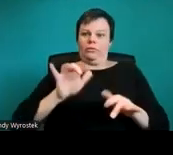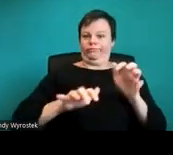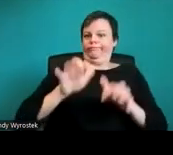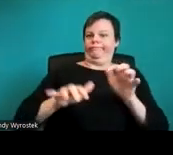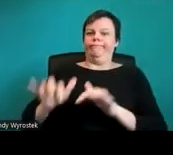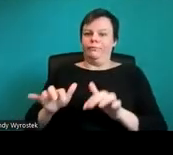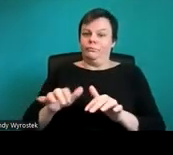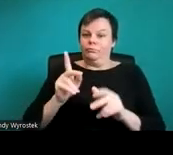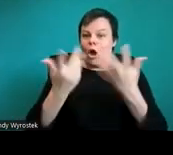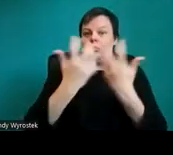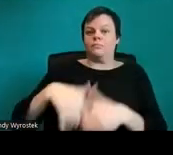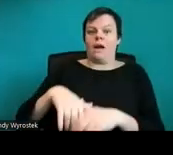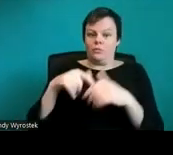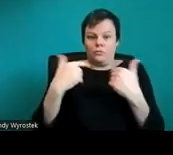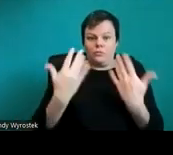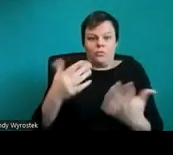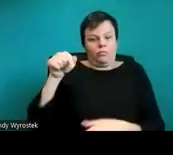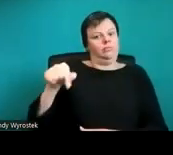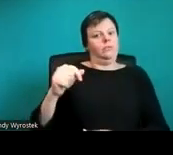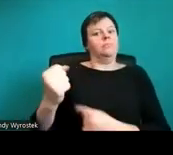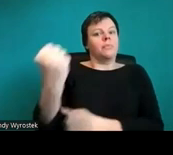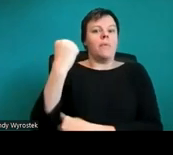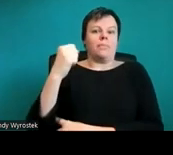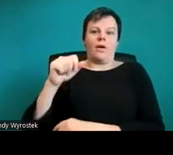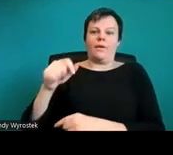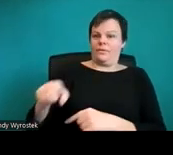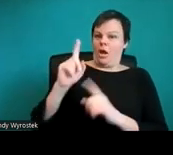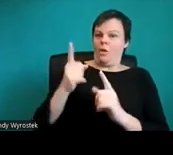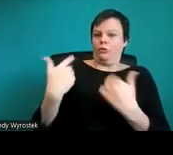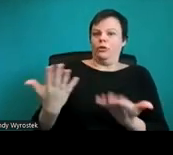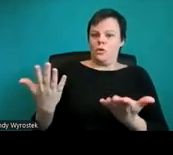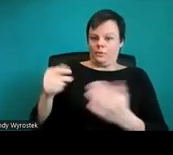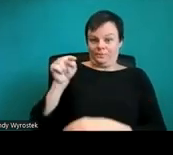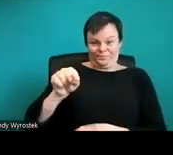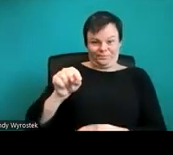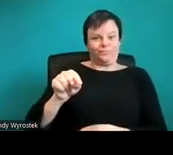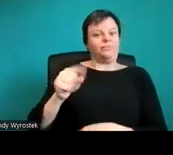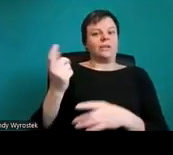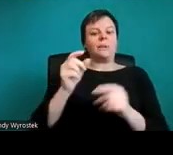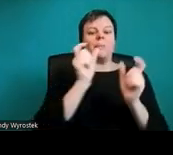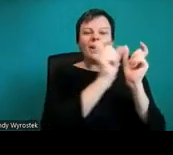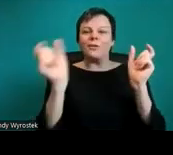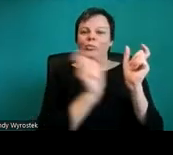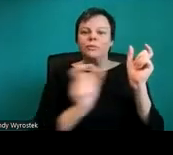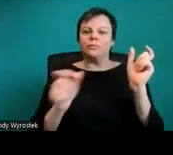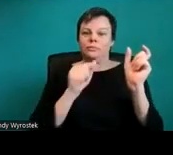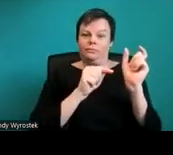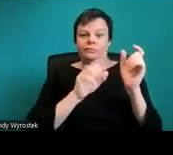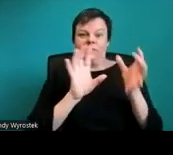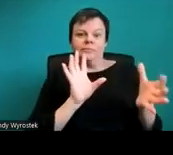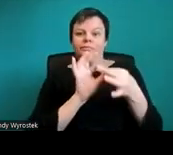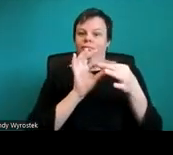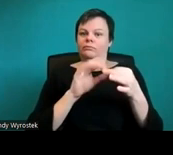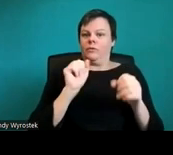die Menüs entsprechend bedienen kann, auch mit Touch, also mit Fingern. Und dass dann nichts